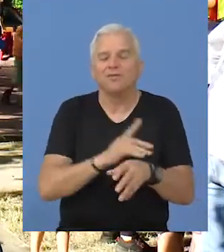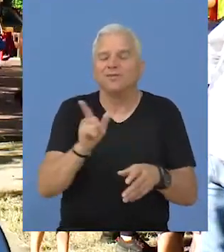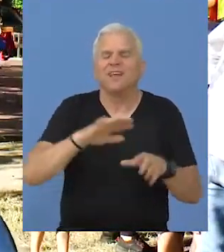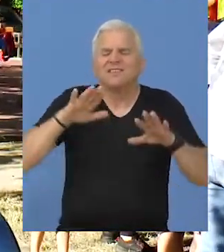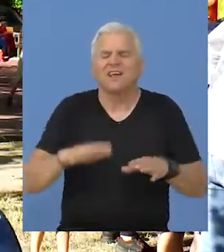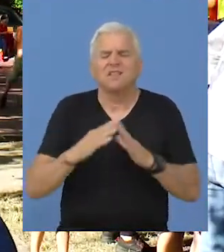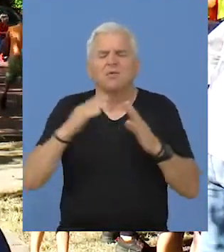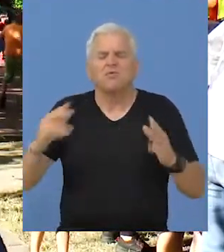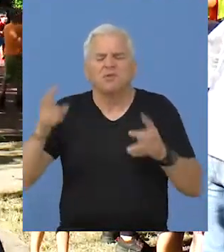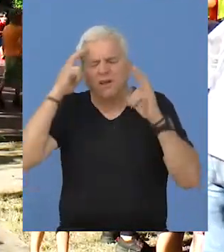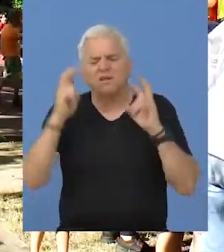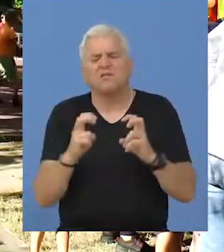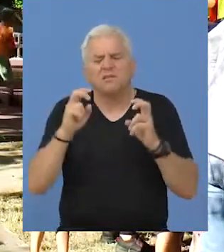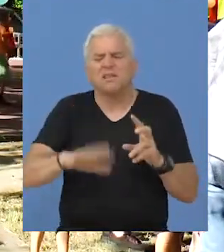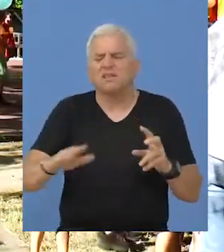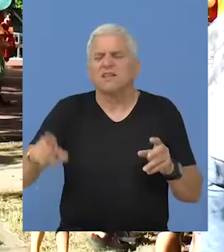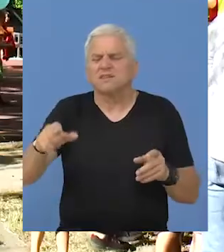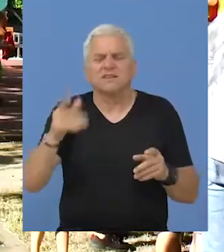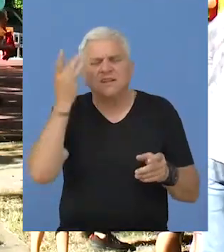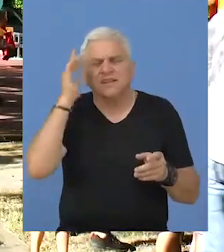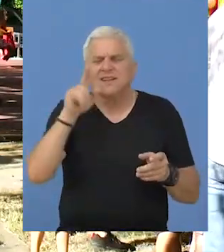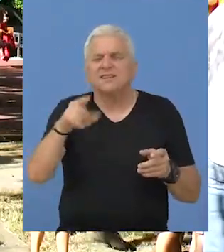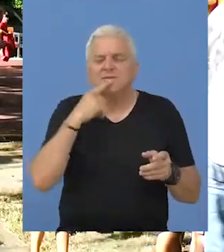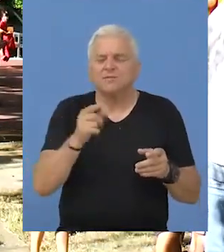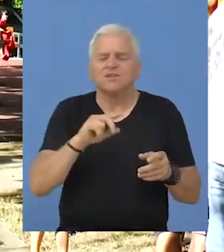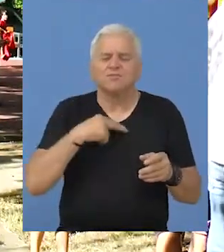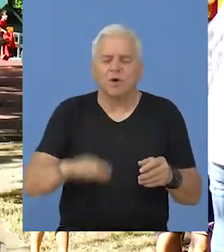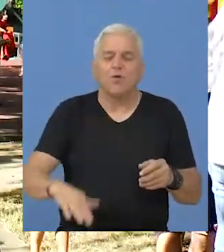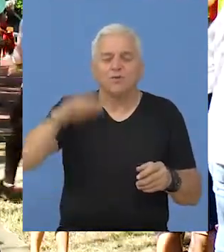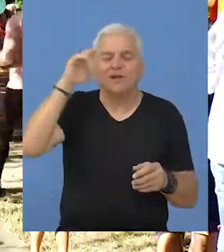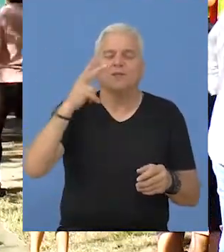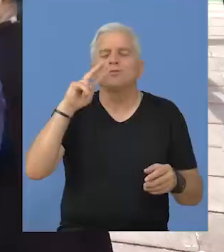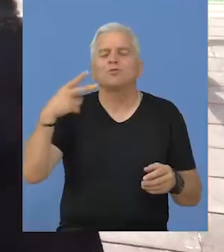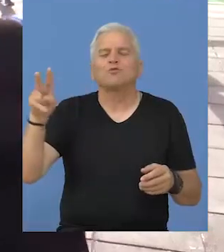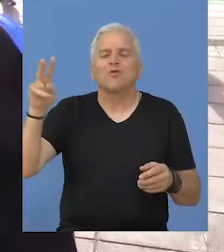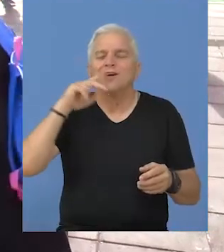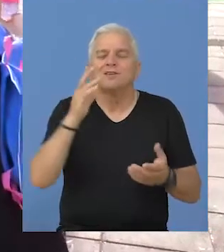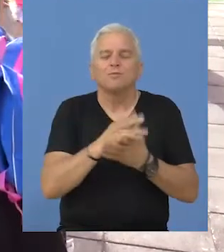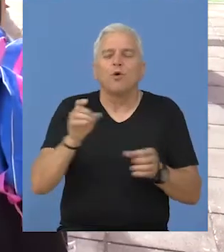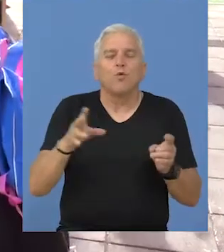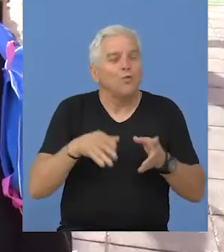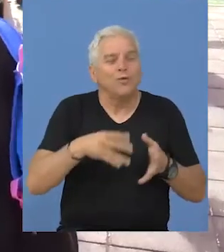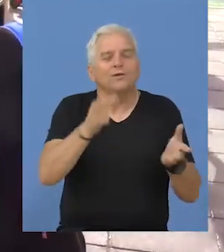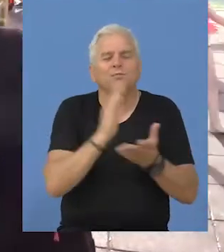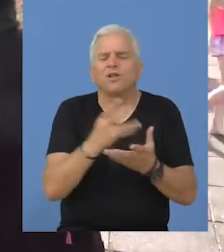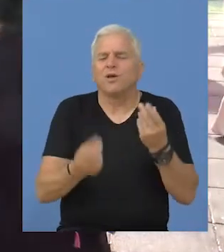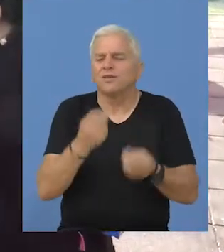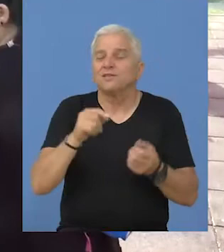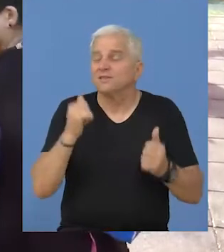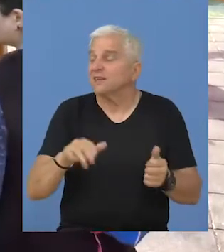detinstvo, da ne sede u stanu. Ove generacije djece, mi smo odrasli drugačije na ulici, i bilo je